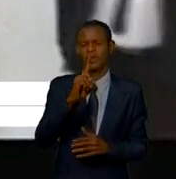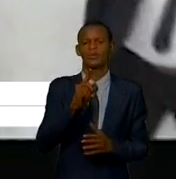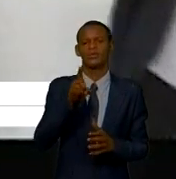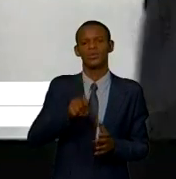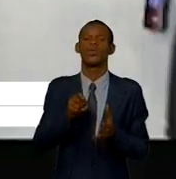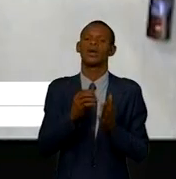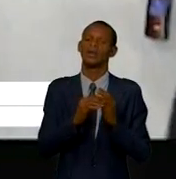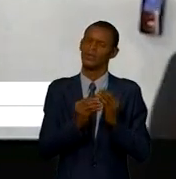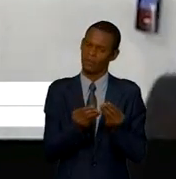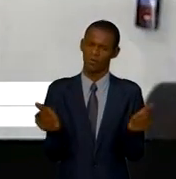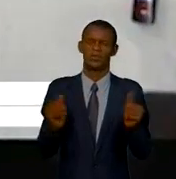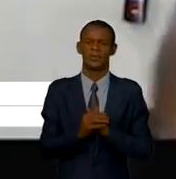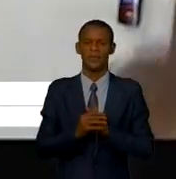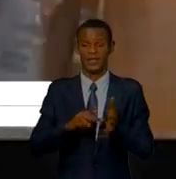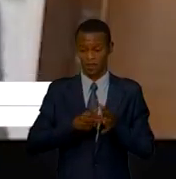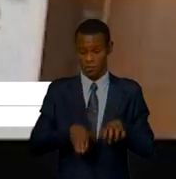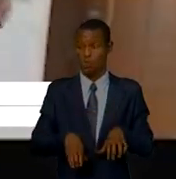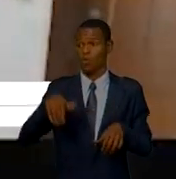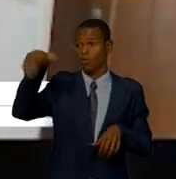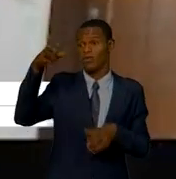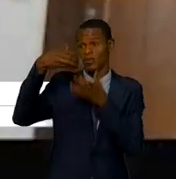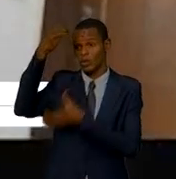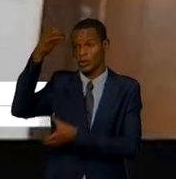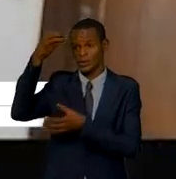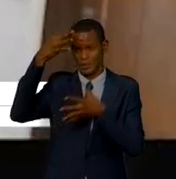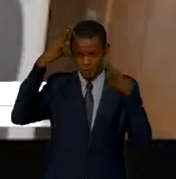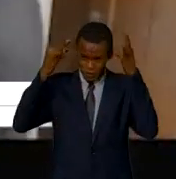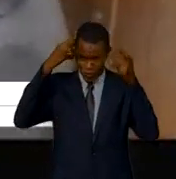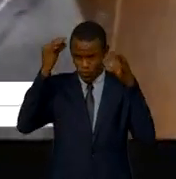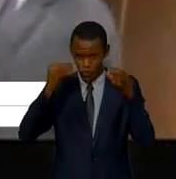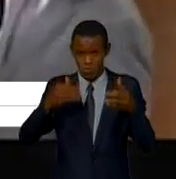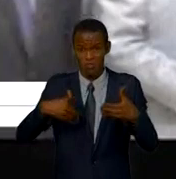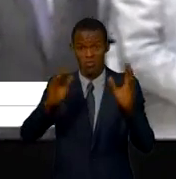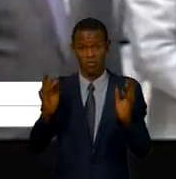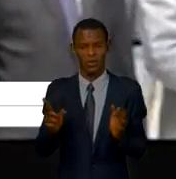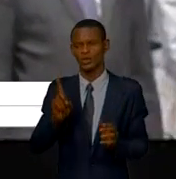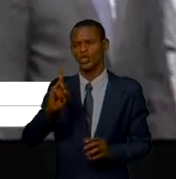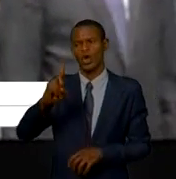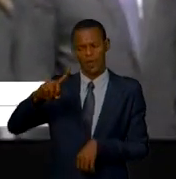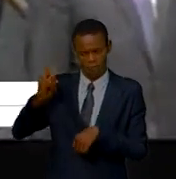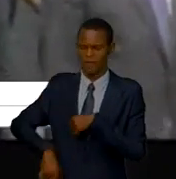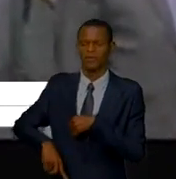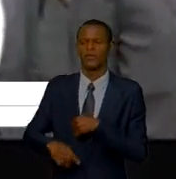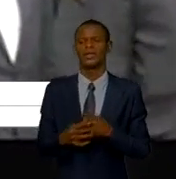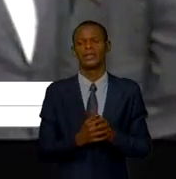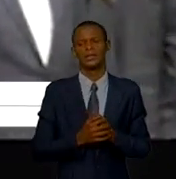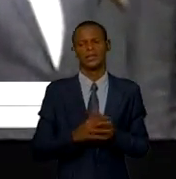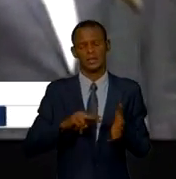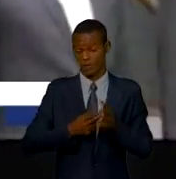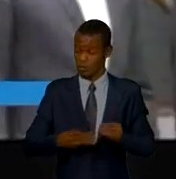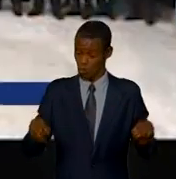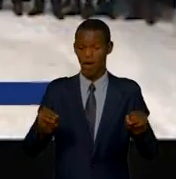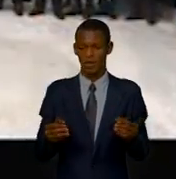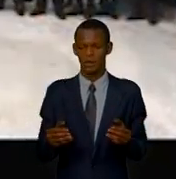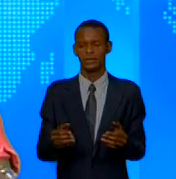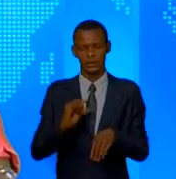désormais, de part et d'autre, aucune menace terroriste ne restera impunie de mécanismes efficaces de coopération judiciaire s